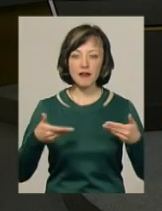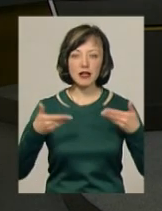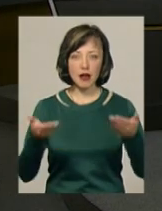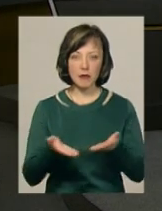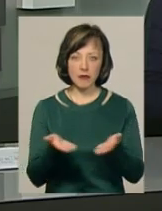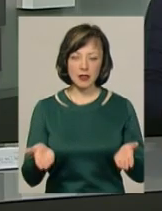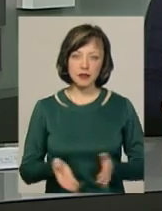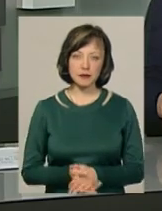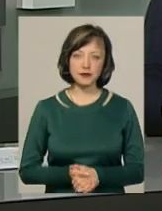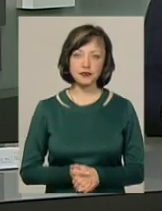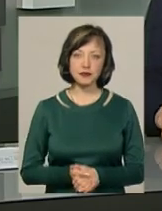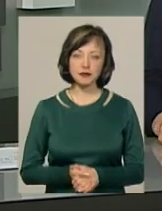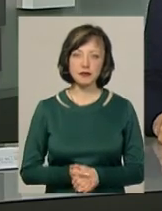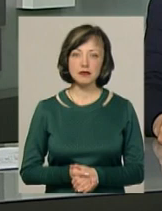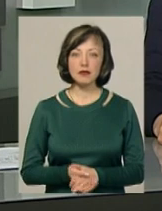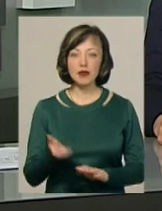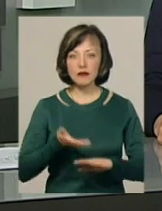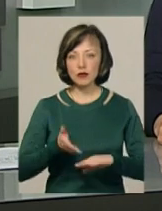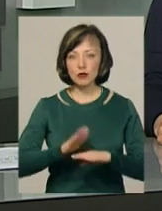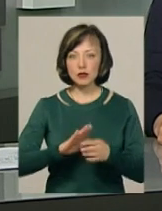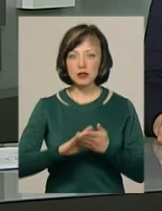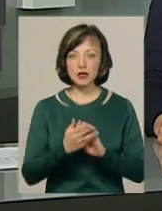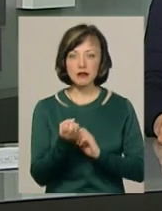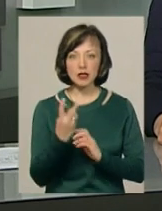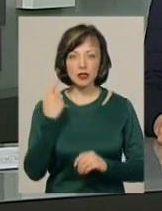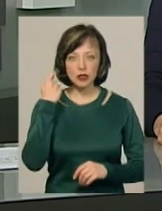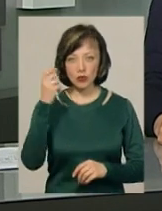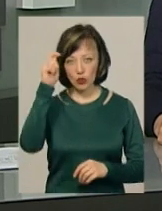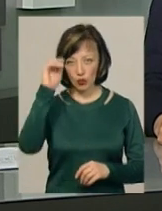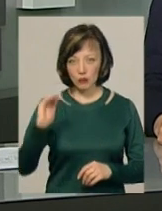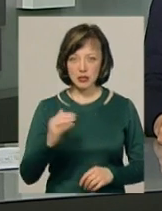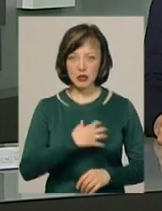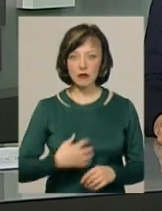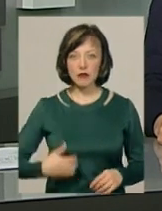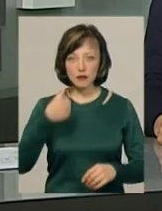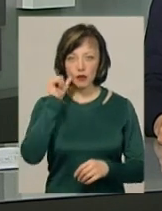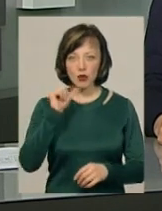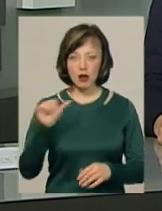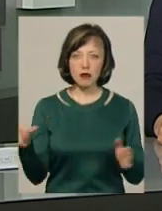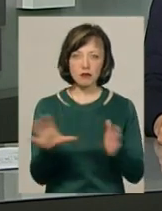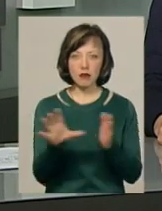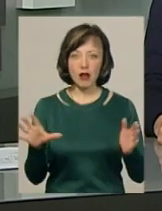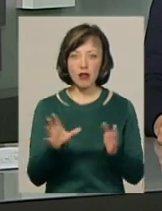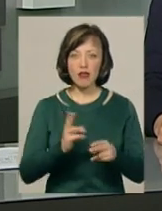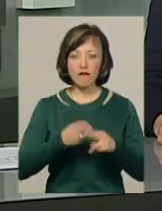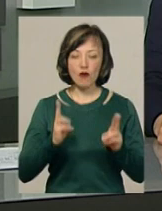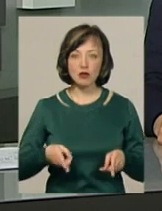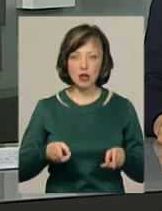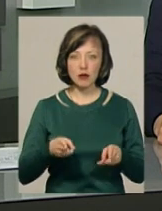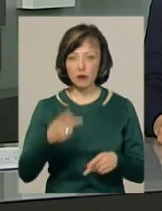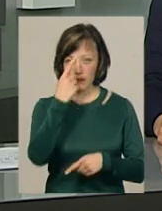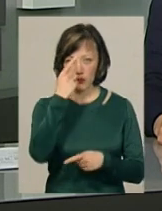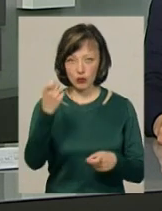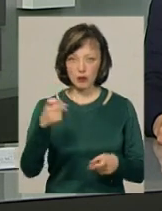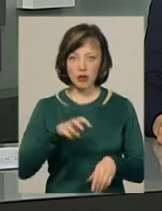вітаємо вас. У важкому стані 12-річний хлопчик зі Славути, якого вчора вдарила струмом на залізничному вокзалі. Про це